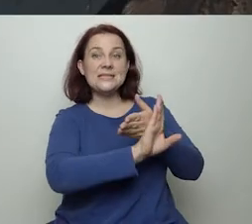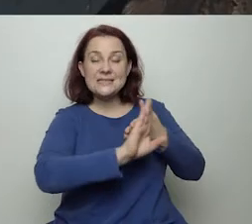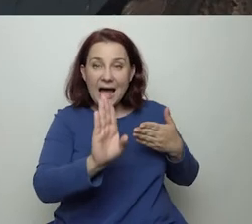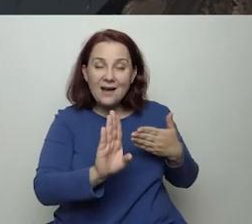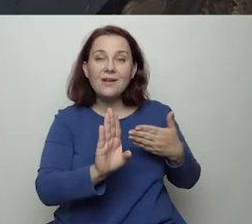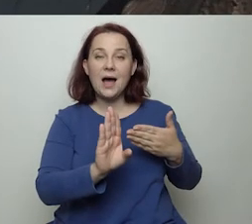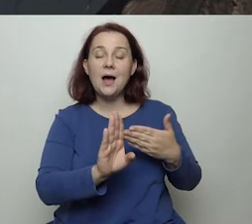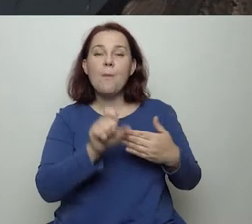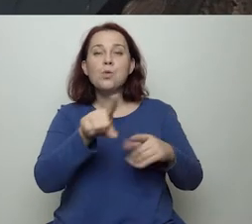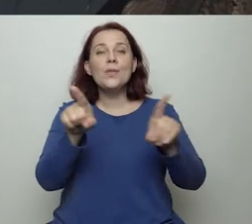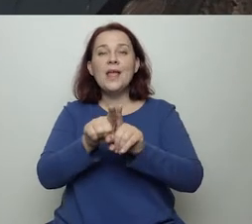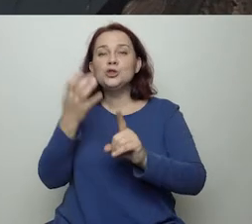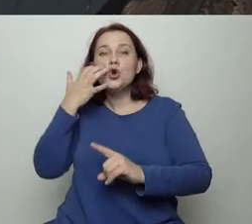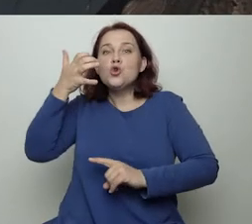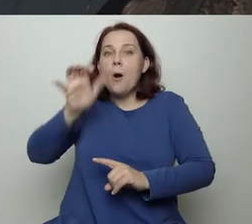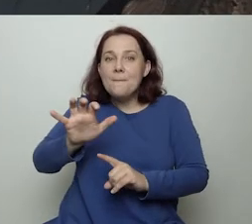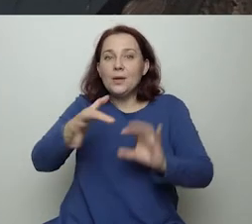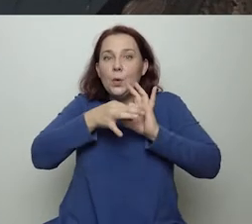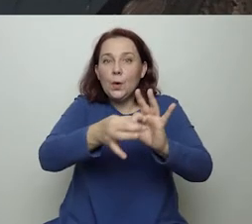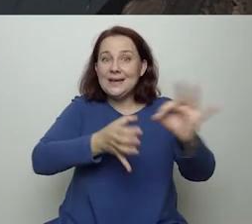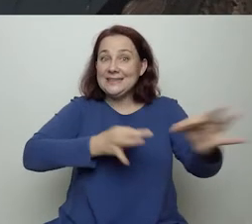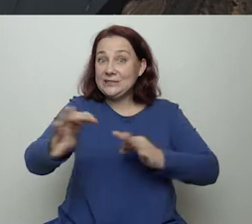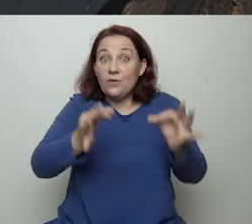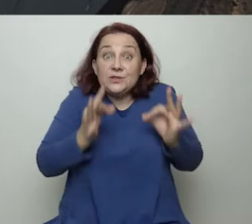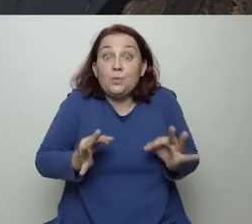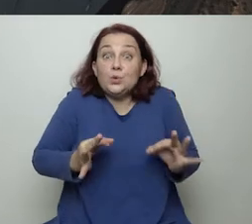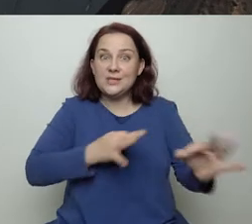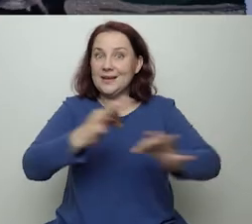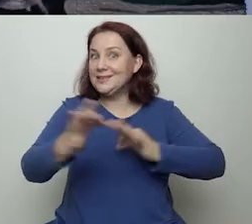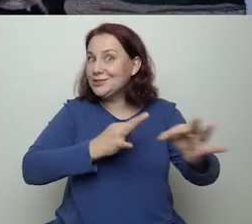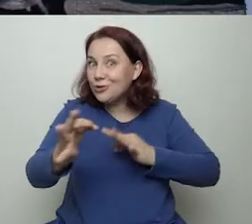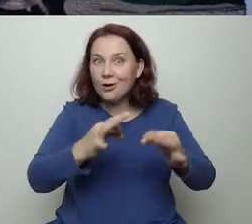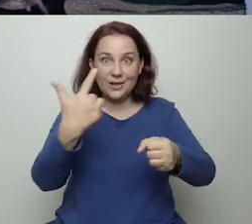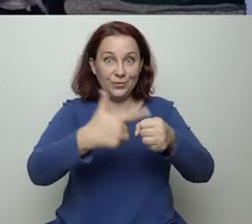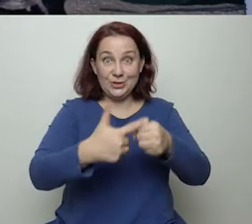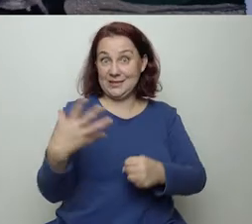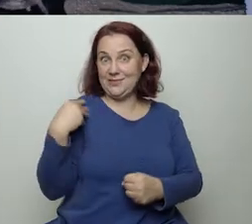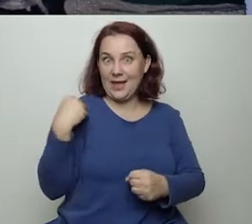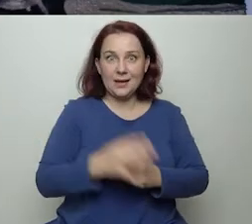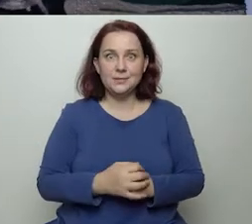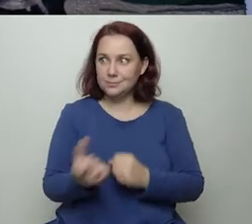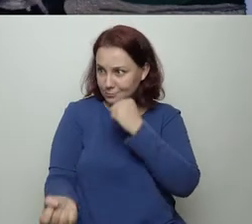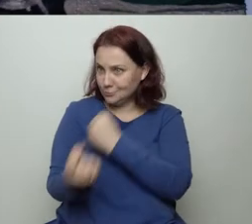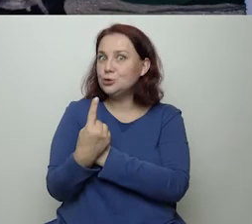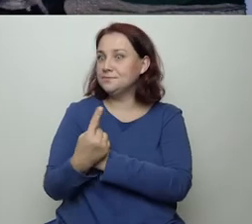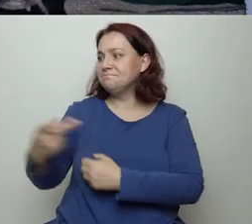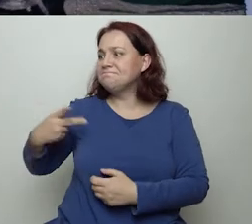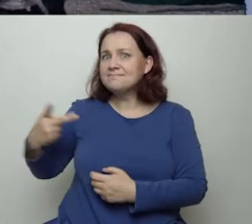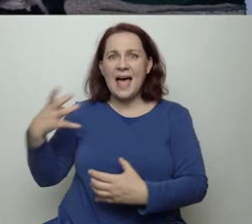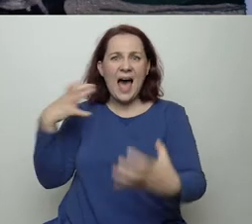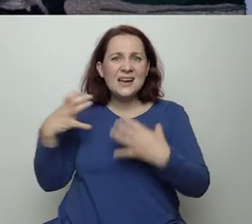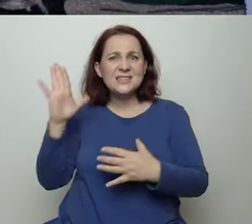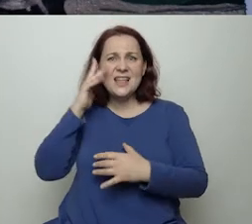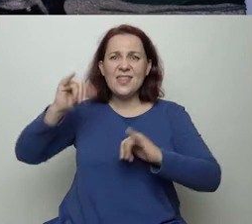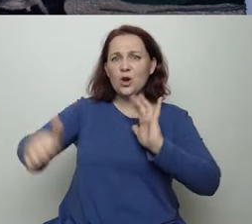Wystawa jest też komentarzem dotyczącym historii, współczesnej historii XX wieku. Bardzo nietypowym. Artyści są raczej znani jako